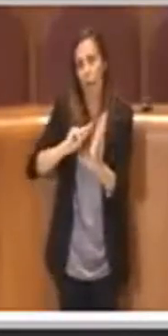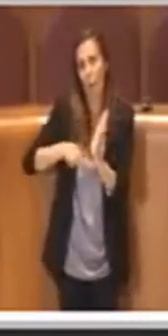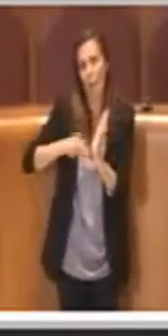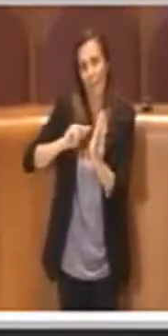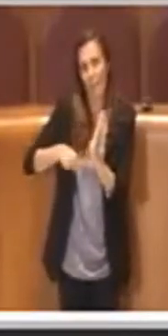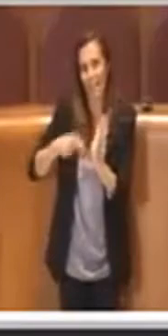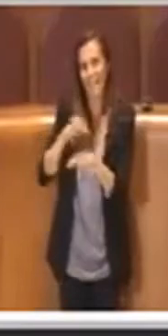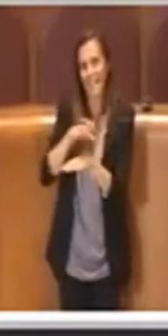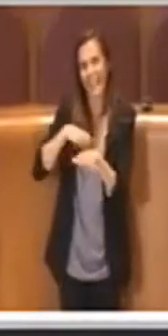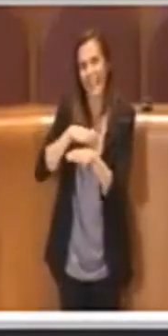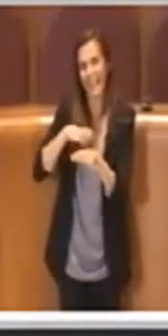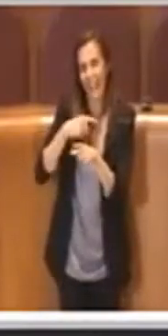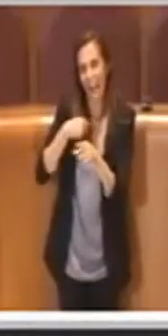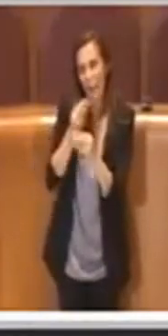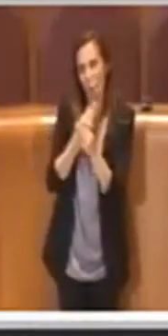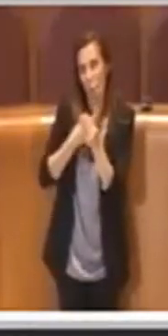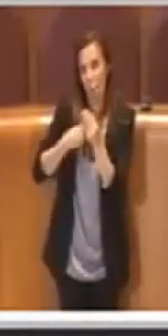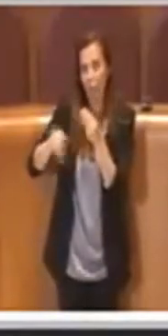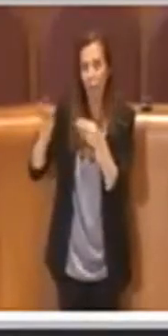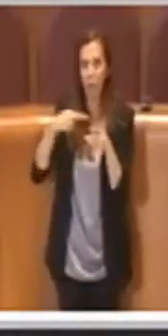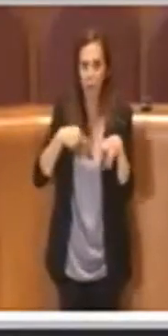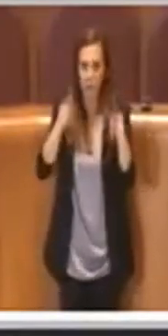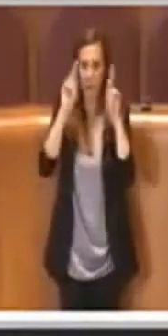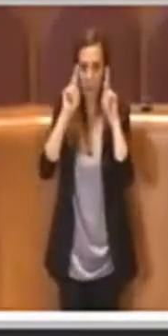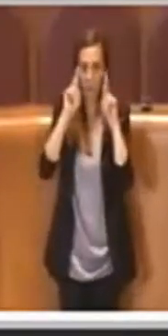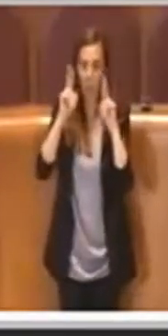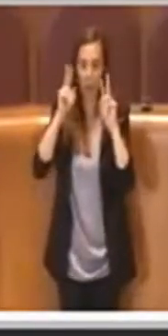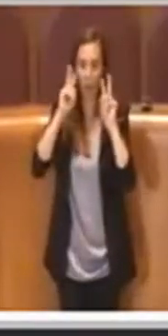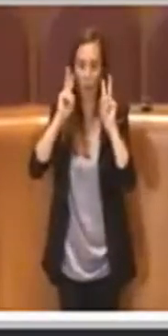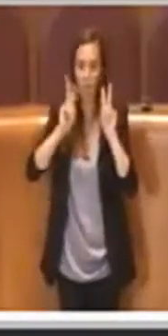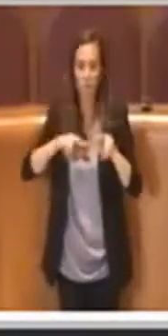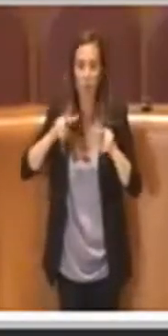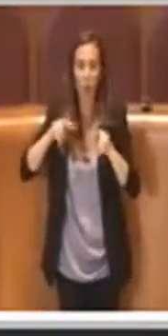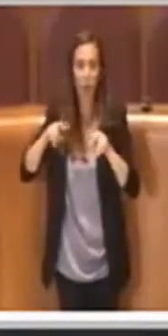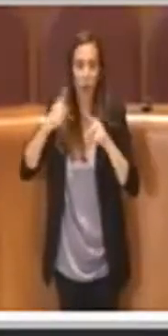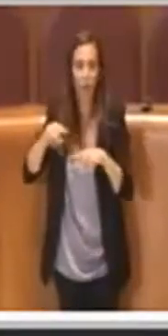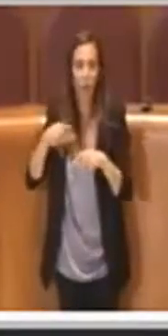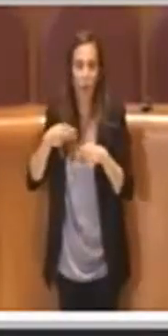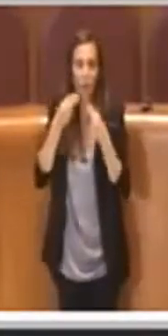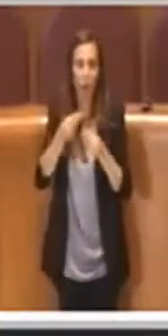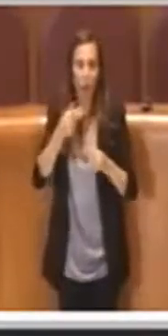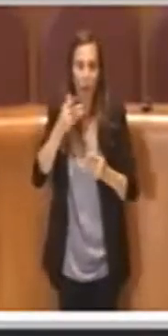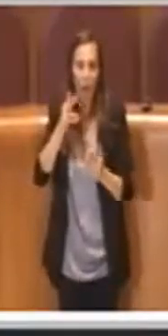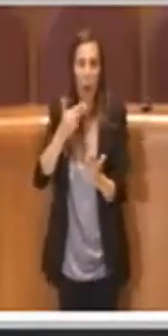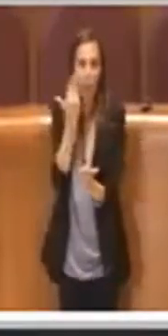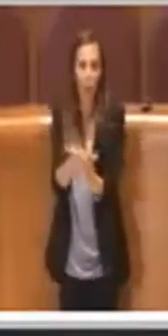segretariato che spero vengano valutati sempre per migliorare la proposta. Grazie.